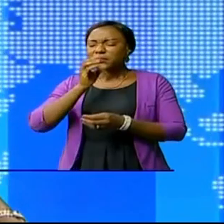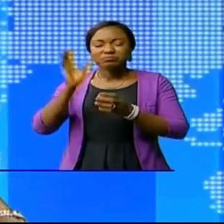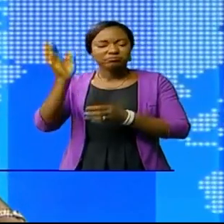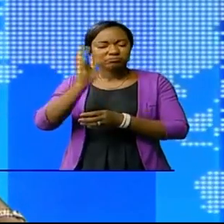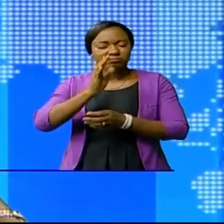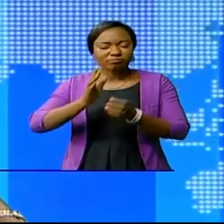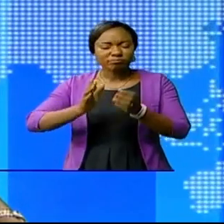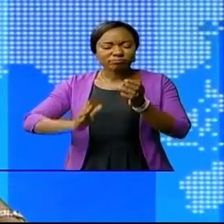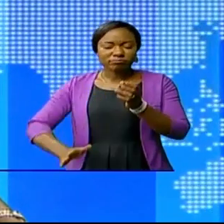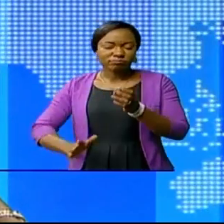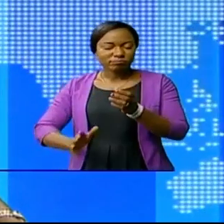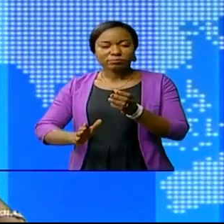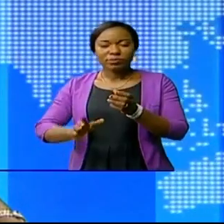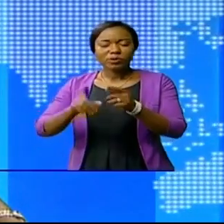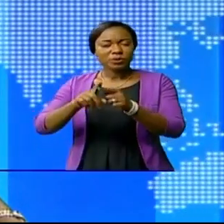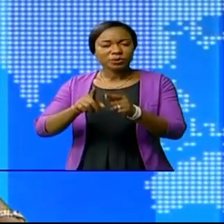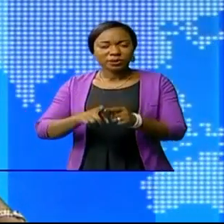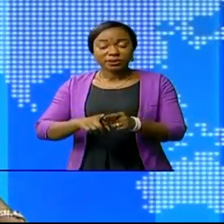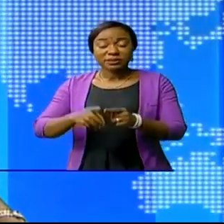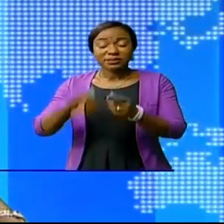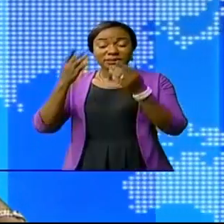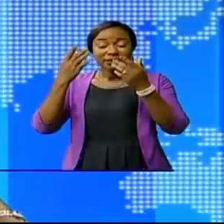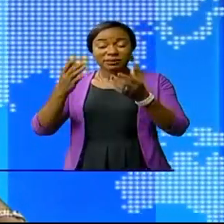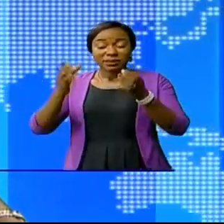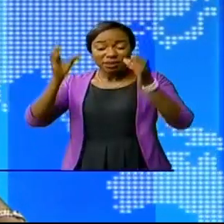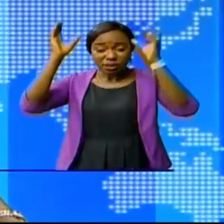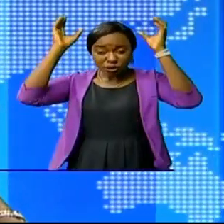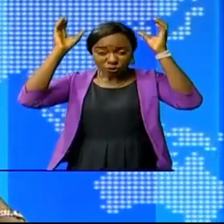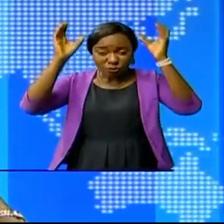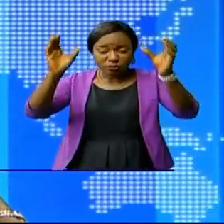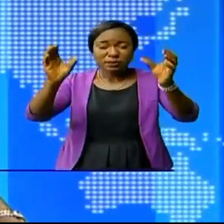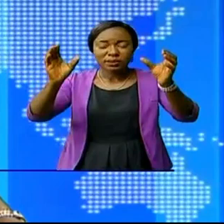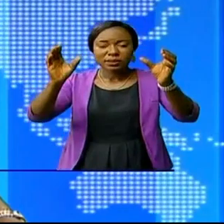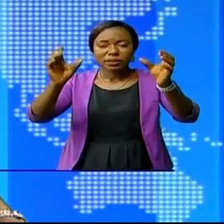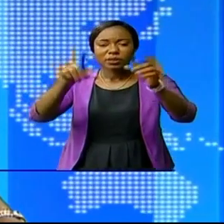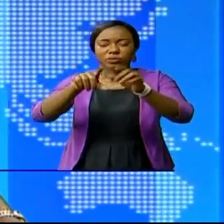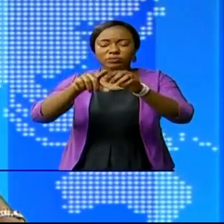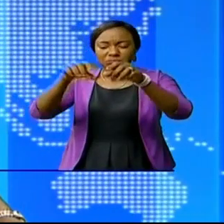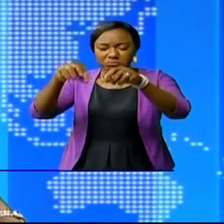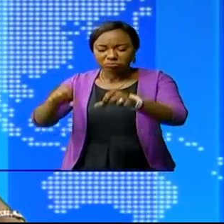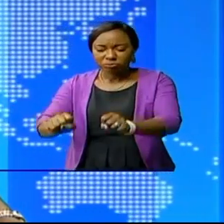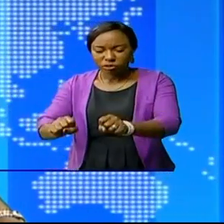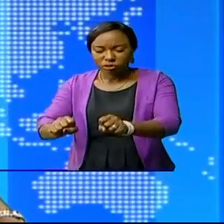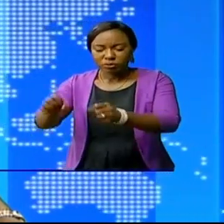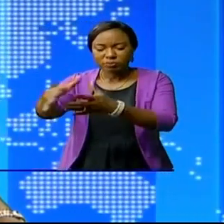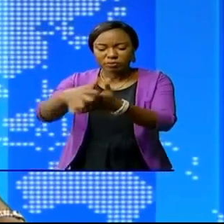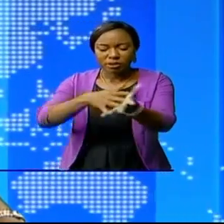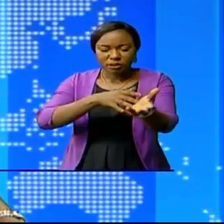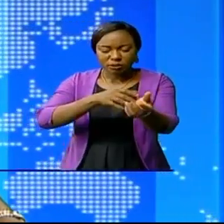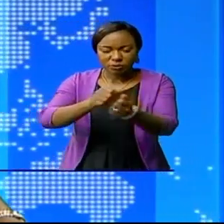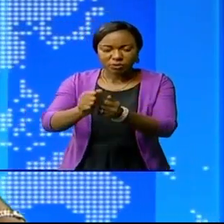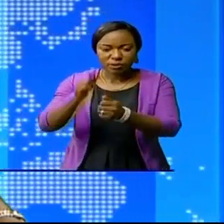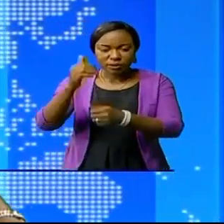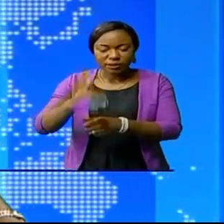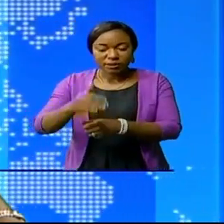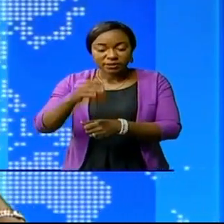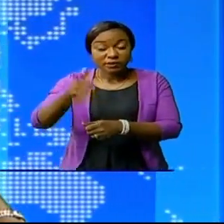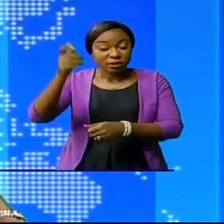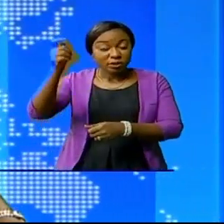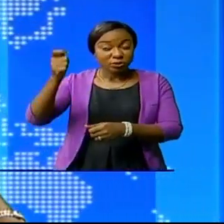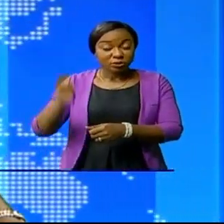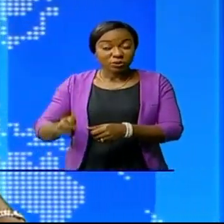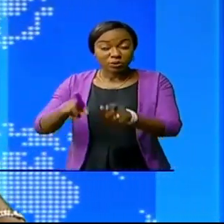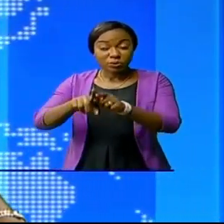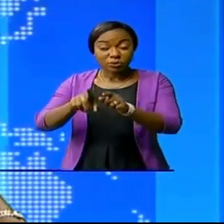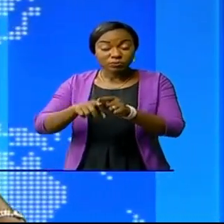congolais. Deux containers de ces jus réceptionnés à Kinshasa ont été saisis et détruits sous le regard bienveillant